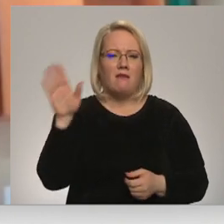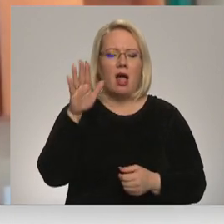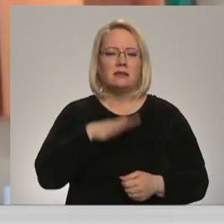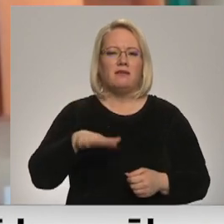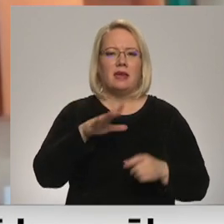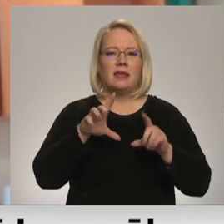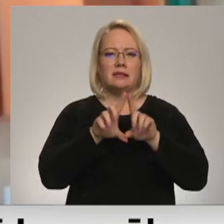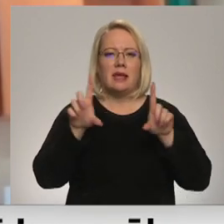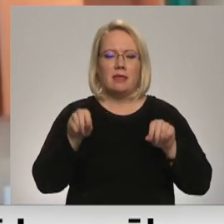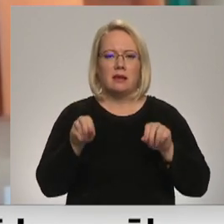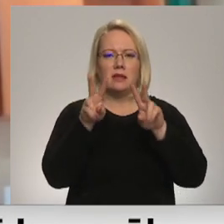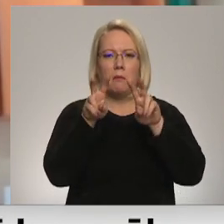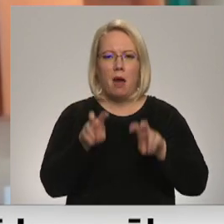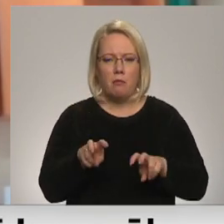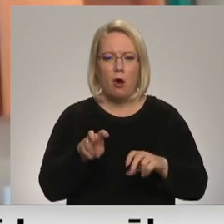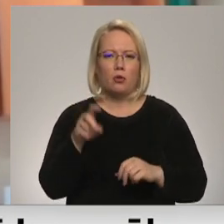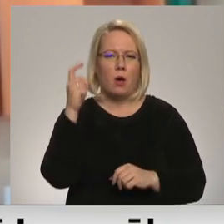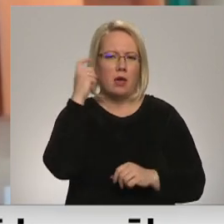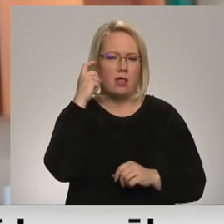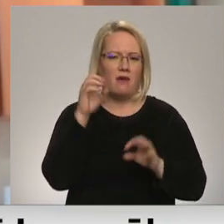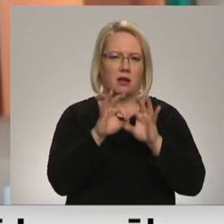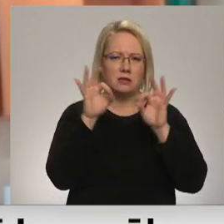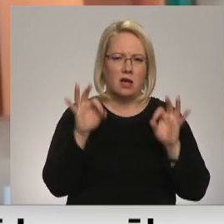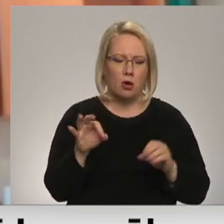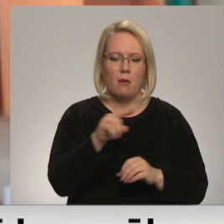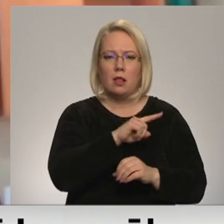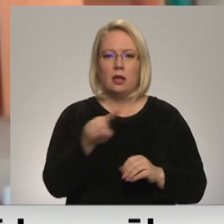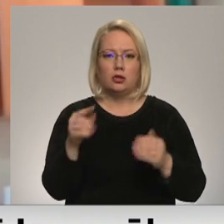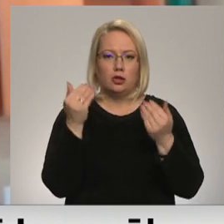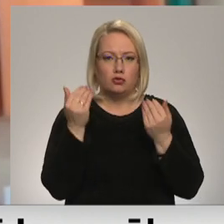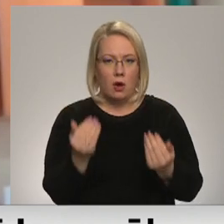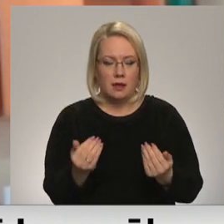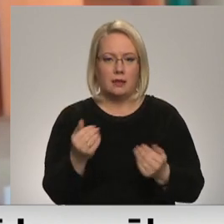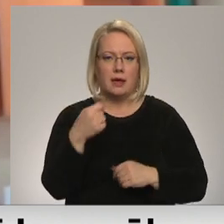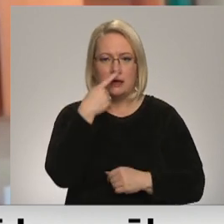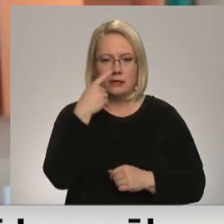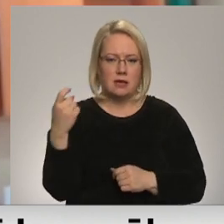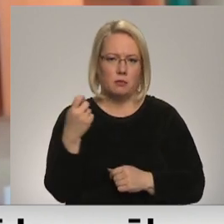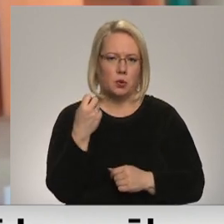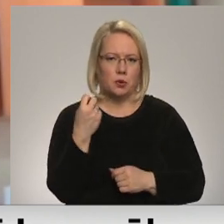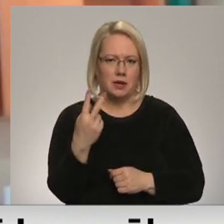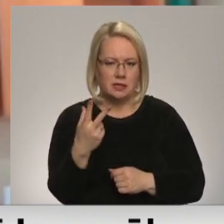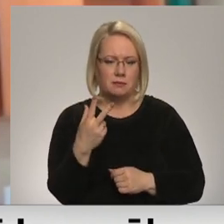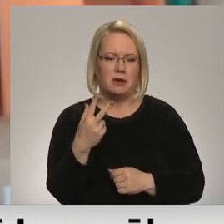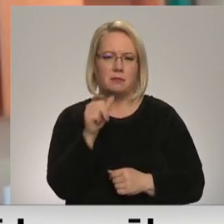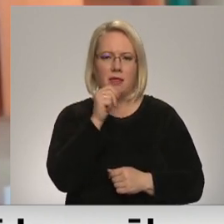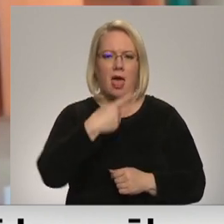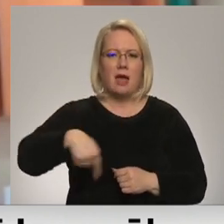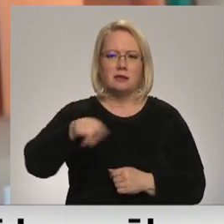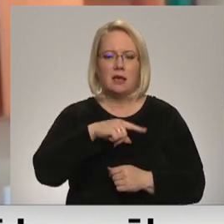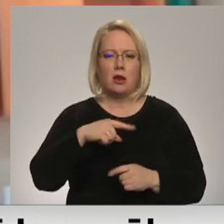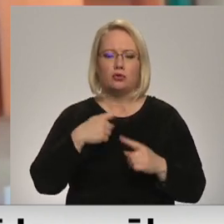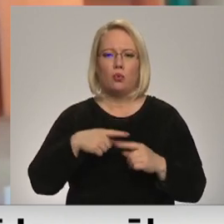Ir pārbaudiesi nu janvara sokuma leidz šudindīnē 113 azeros un opis.